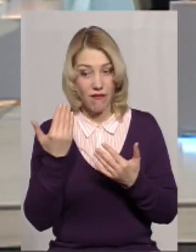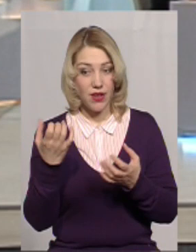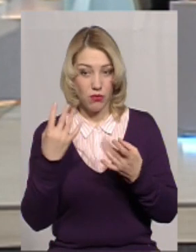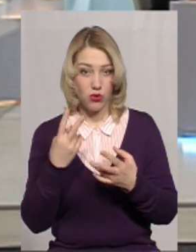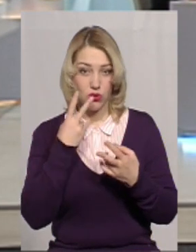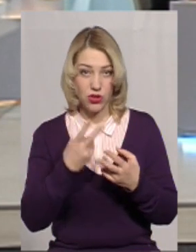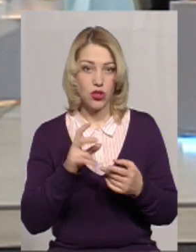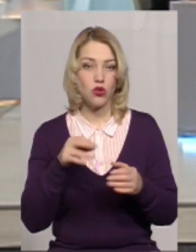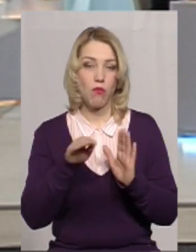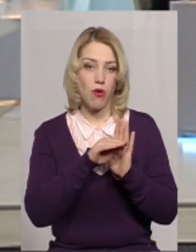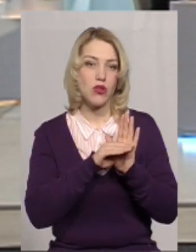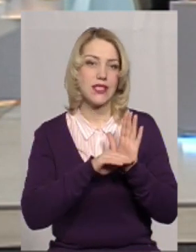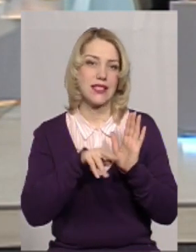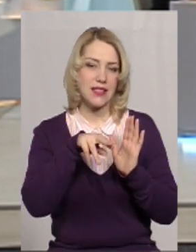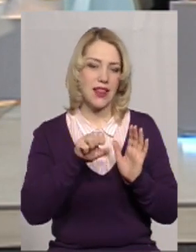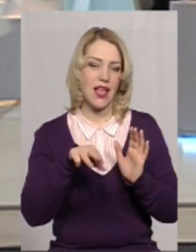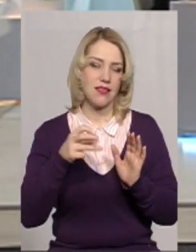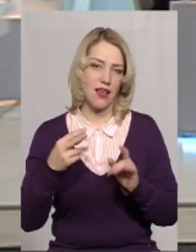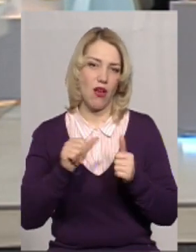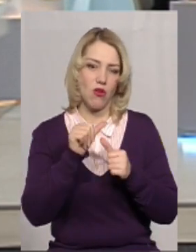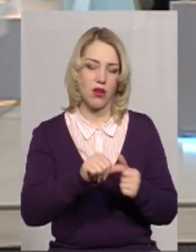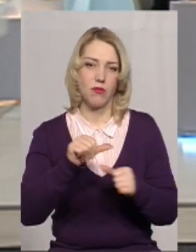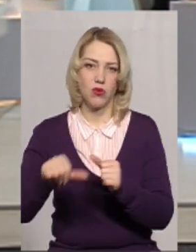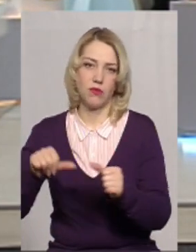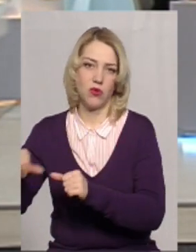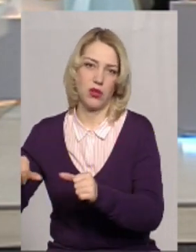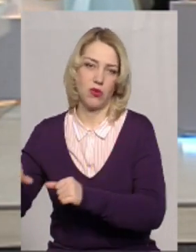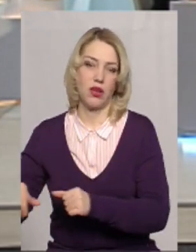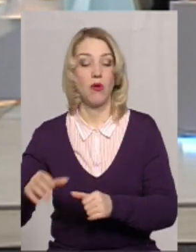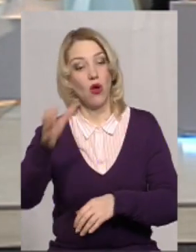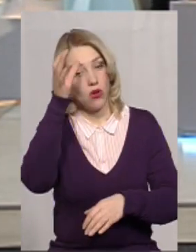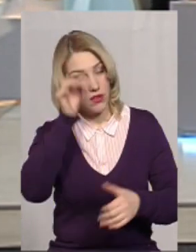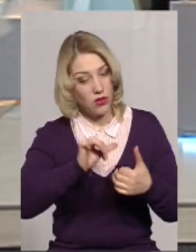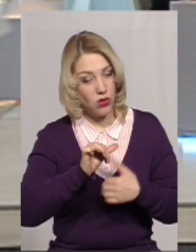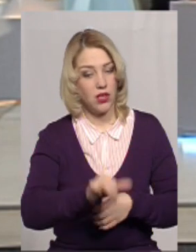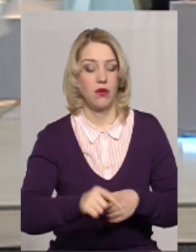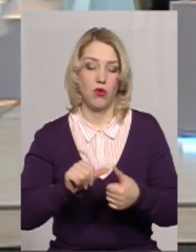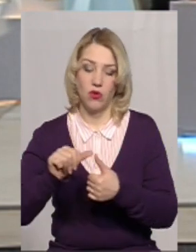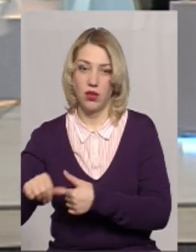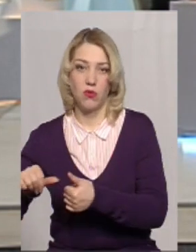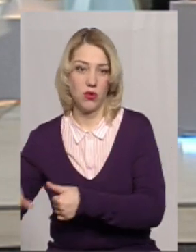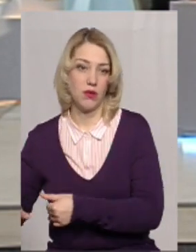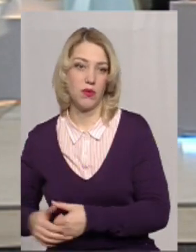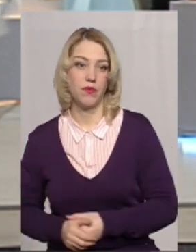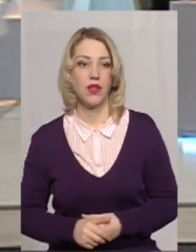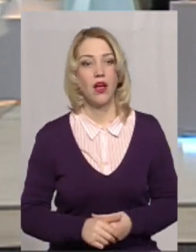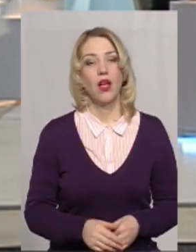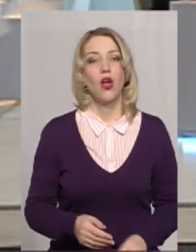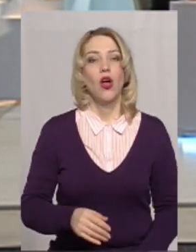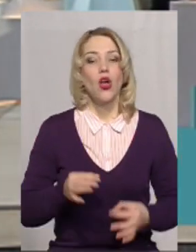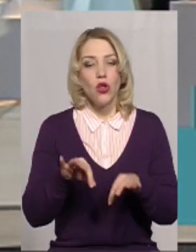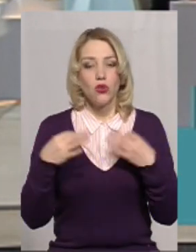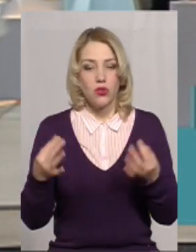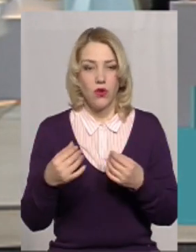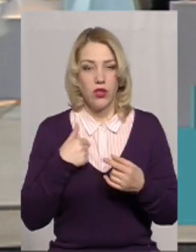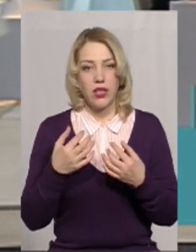розглядали... По статейну, так. Окрима охорона здоров'я, окрема освіта, окремо цей соціально-економічний розвиток. Дозвольте зауважити.